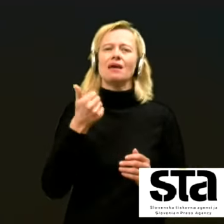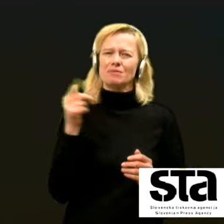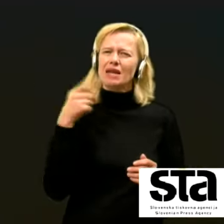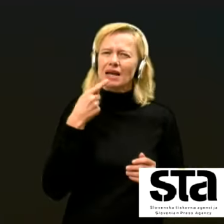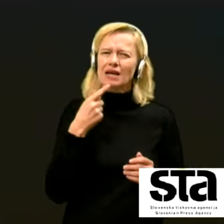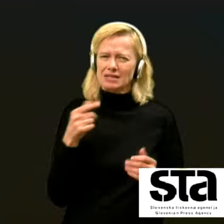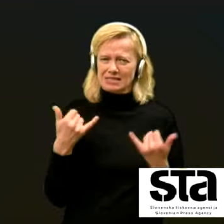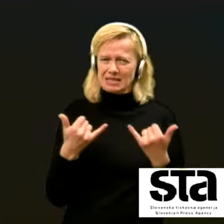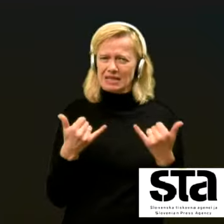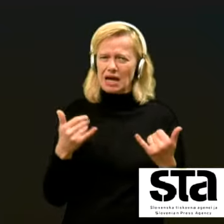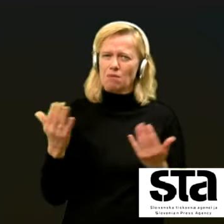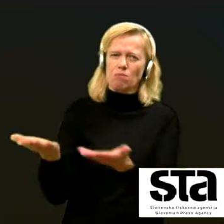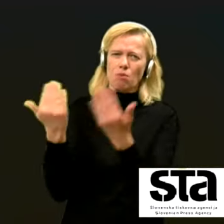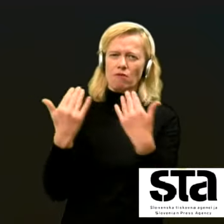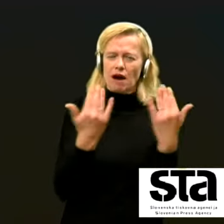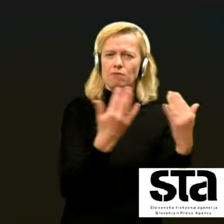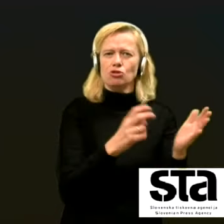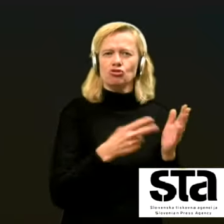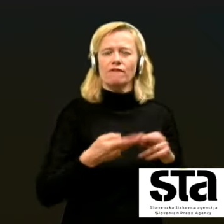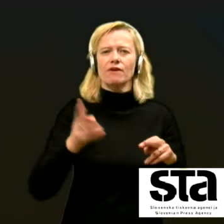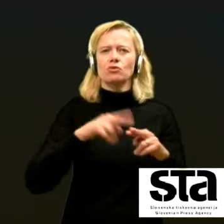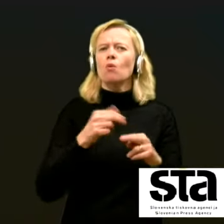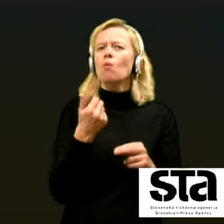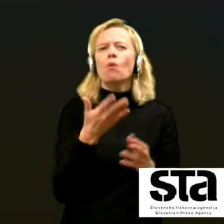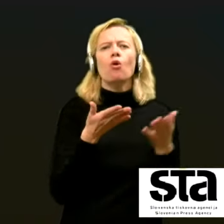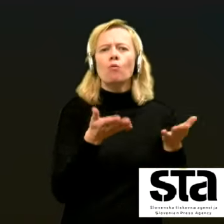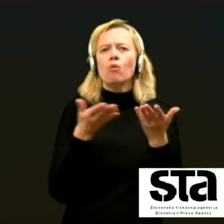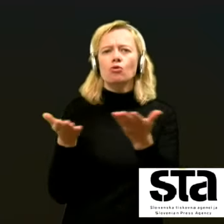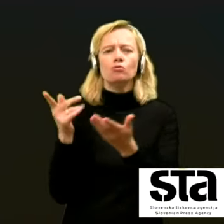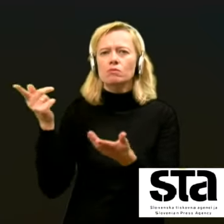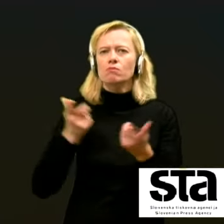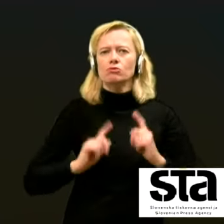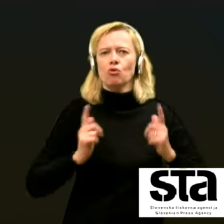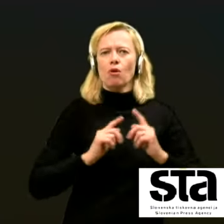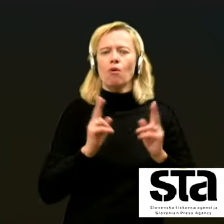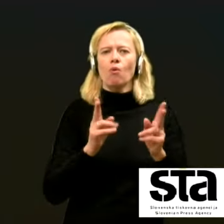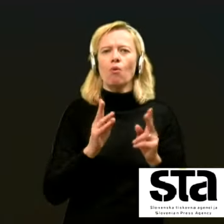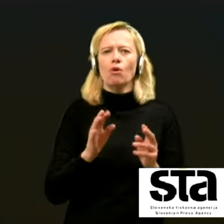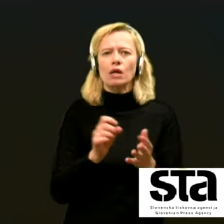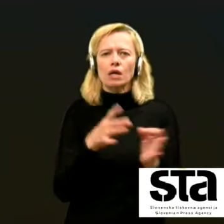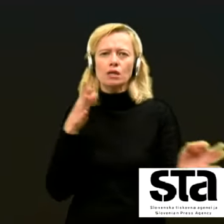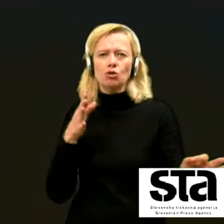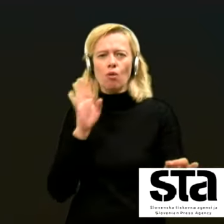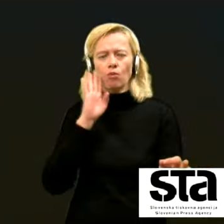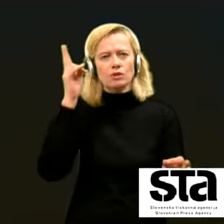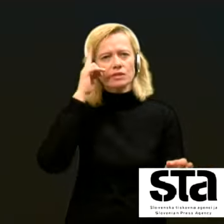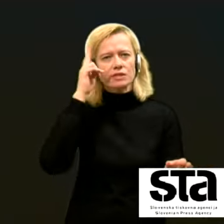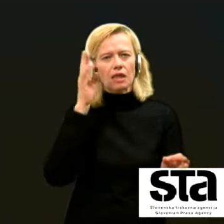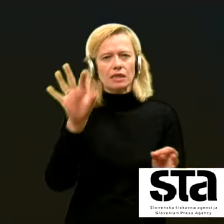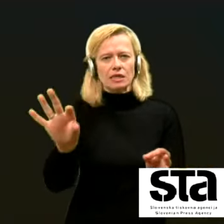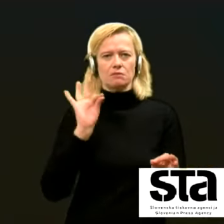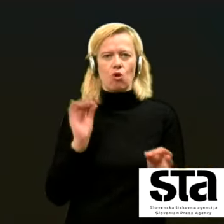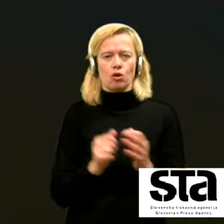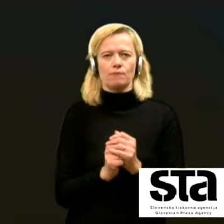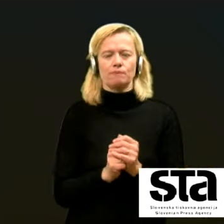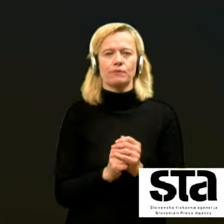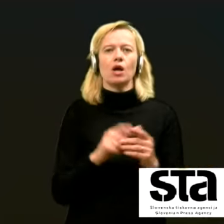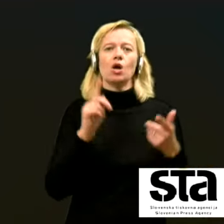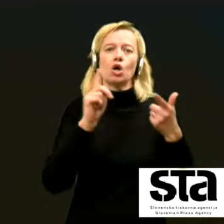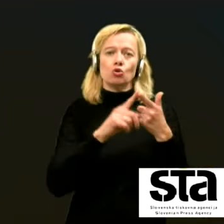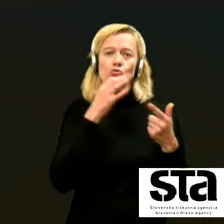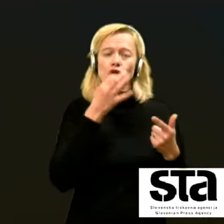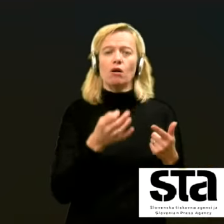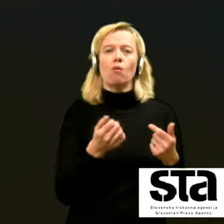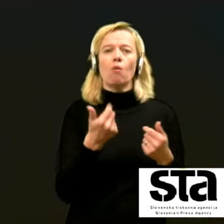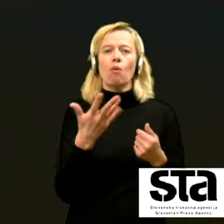jih tokrat povabili še več, koliko ponud dejansko prečekujete in kako hitro bo znani zbor. Drugo vprašanje je, kakšna je